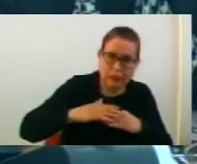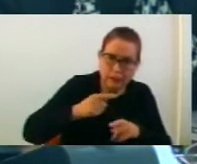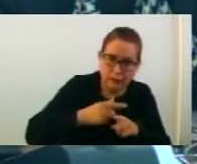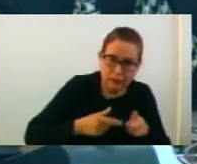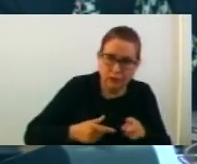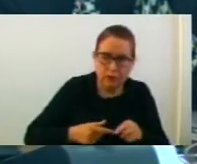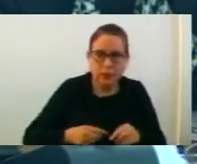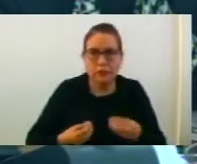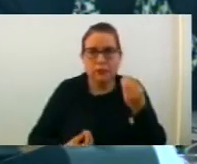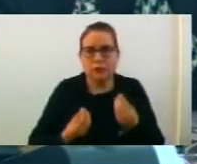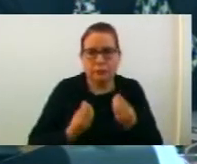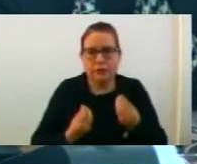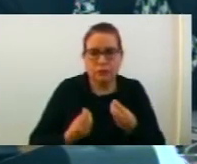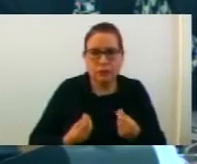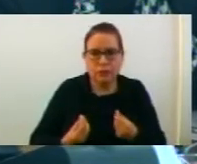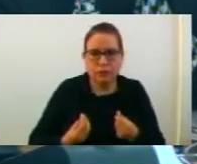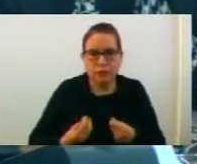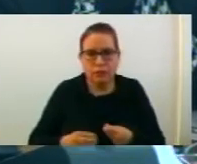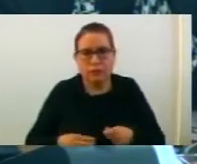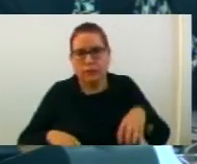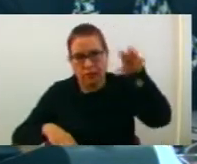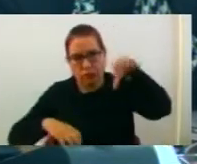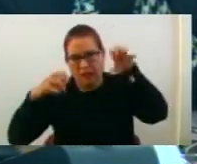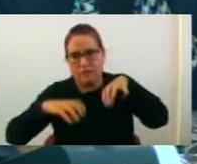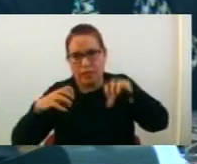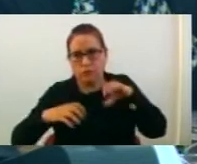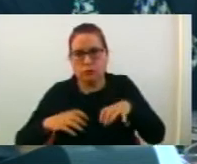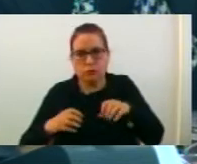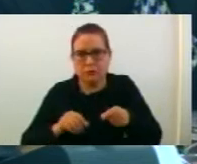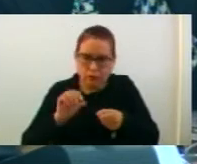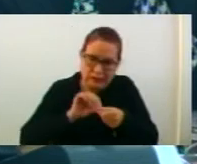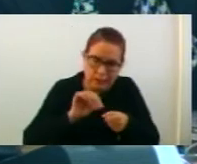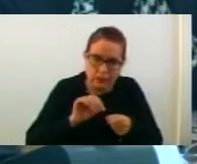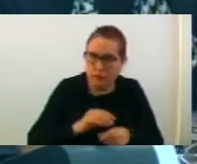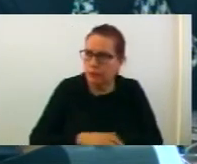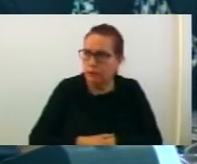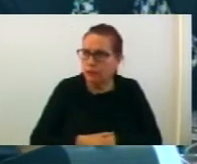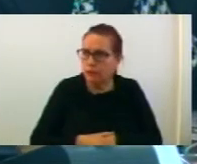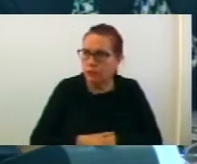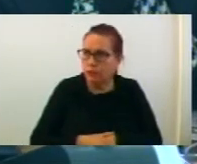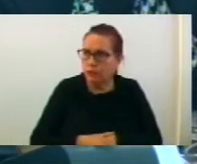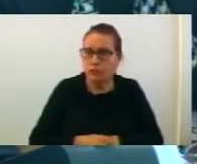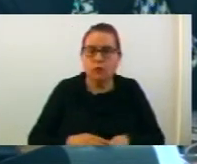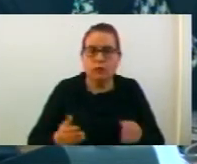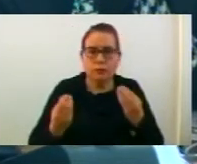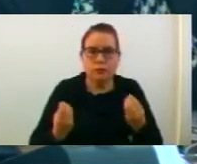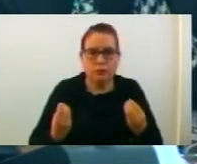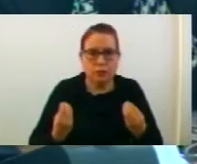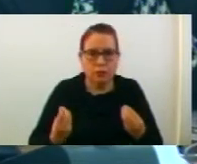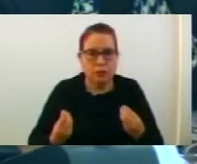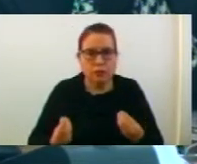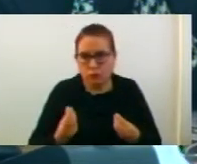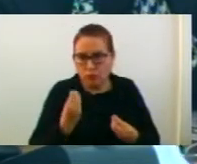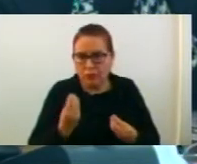Благодарам. на малување на ударот на атмосферската канализација при поруените дождији. Воедно тие служат и како термичка